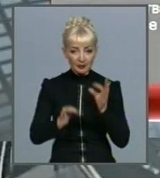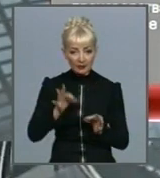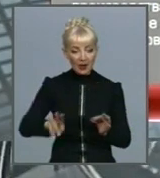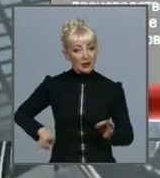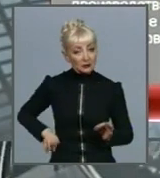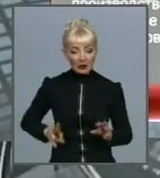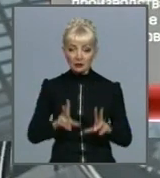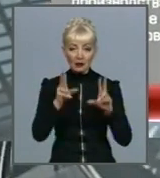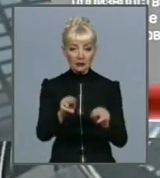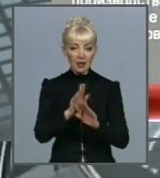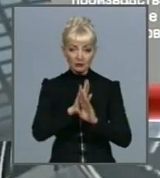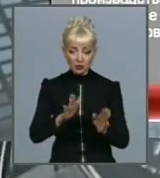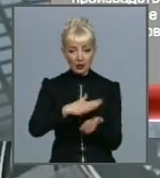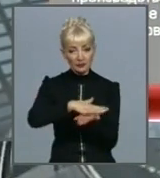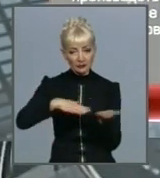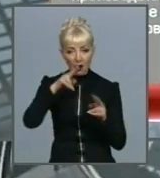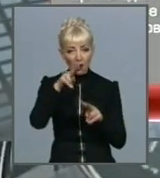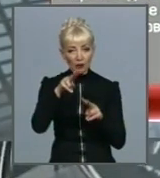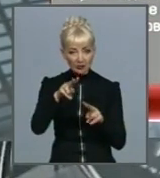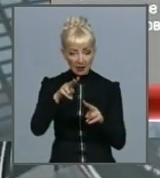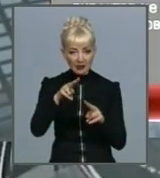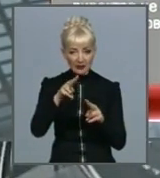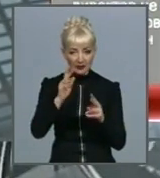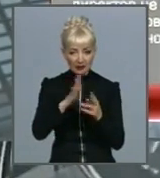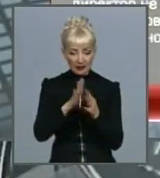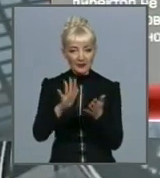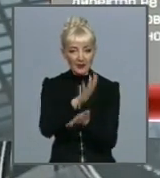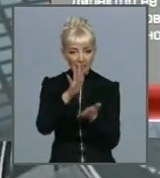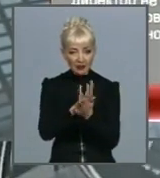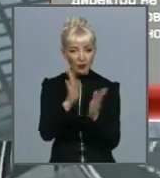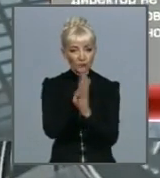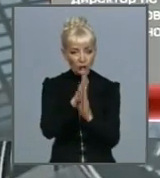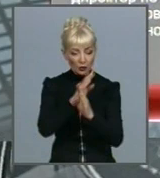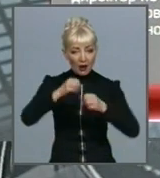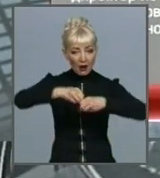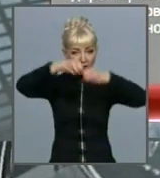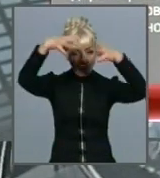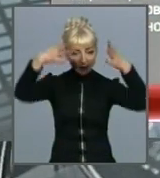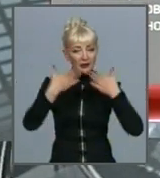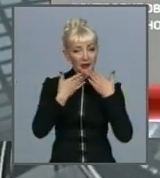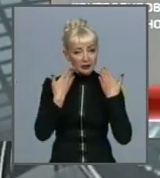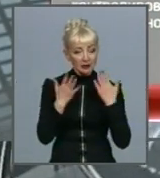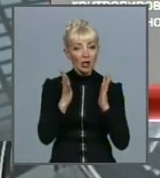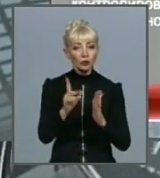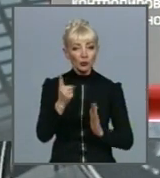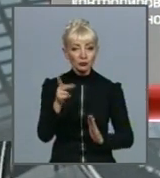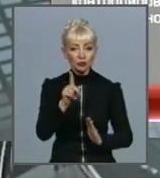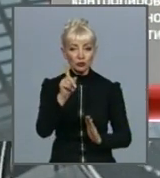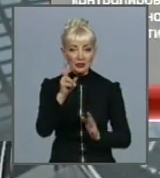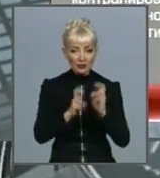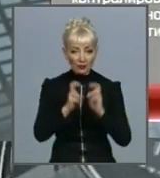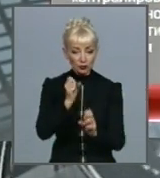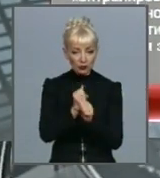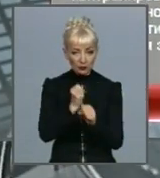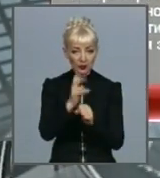выброси. Сейчас факел над Баварією не дымит. Але тільки тому, що завод працює на 10% від мощності. К